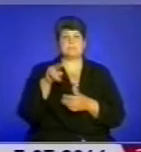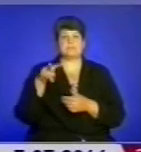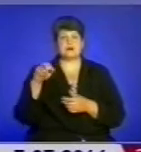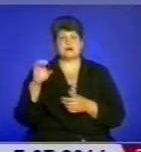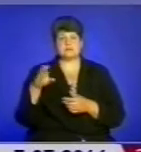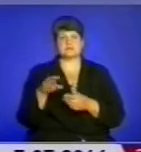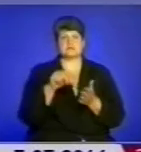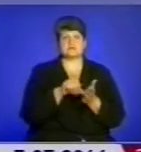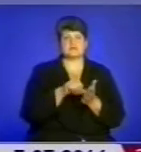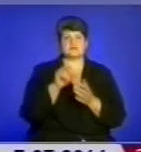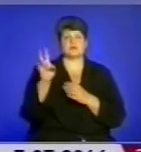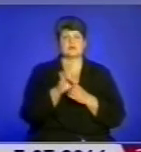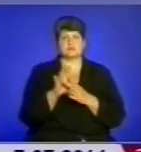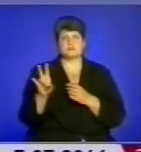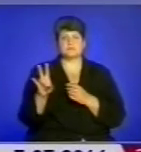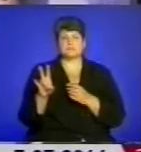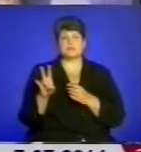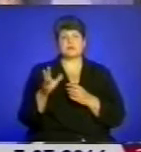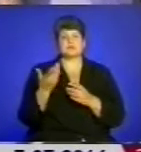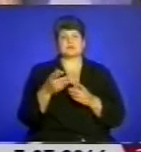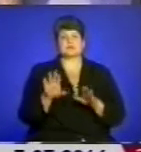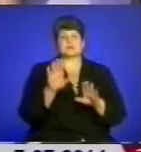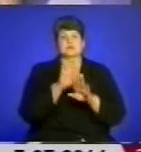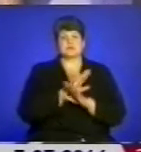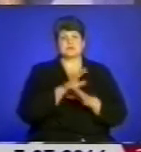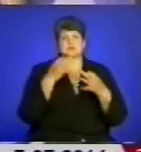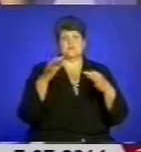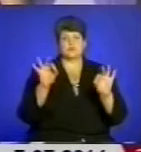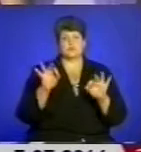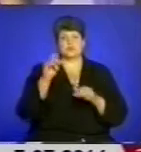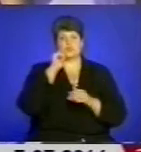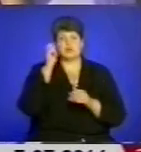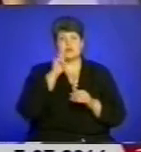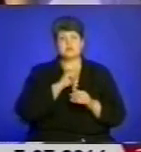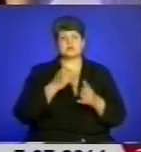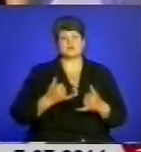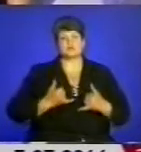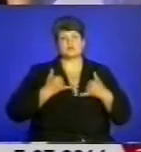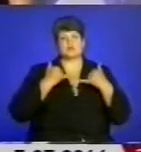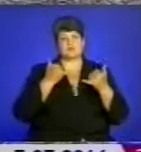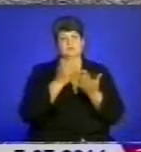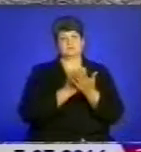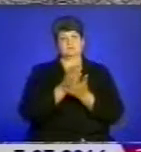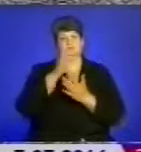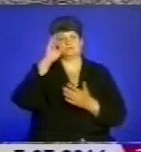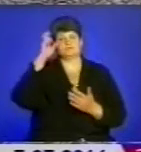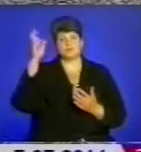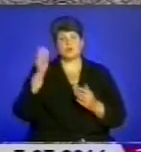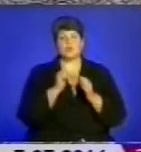духовенства у Півці. Загиблий за волю України минулих часів і сучасних вшанували панахидою. Кожна